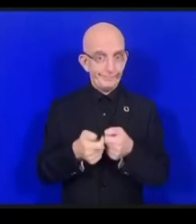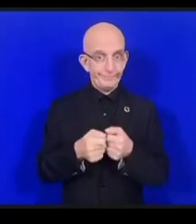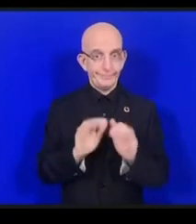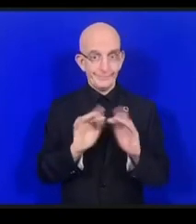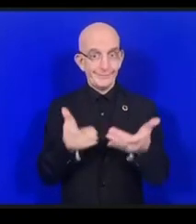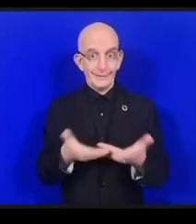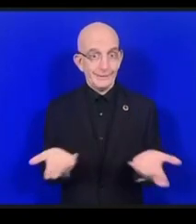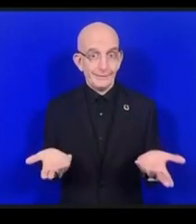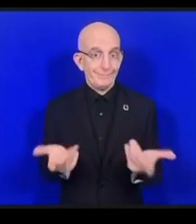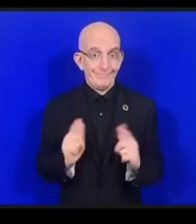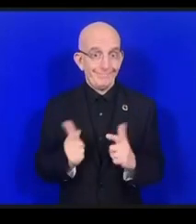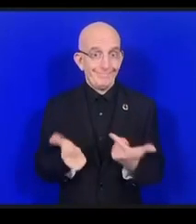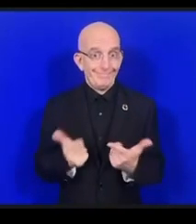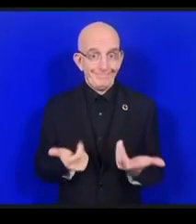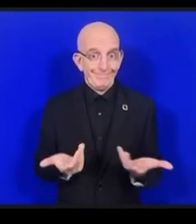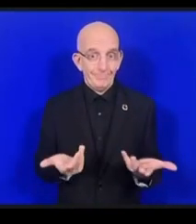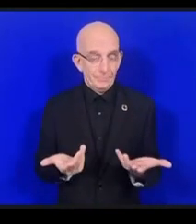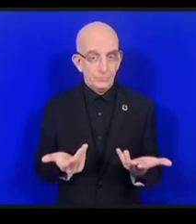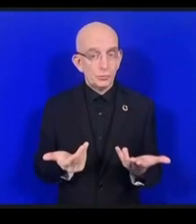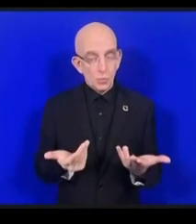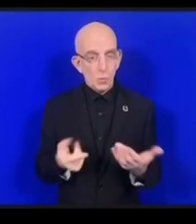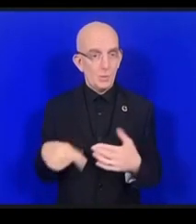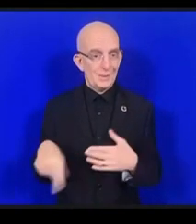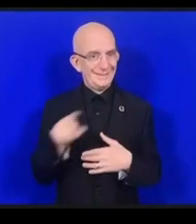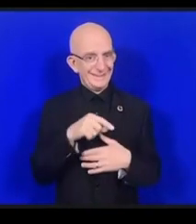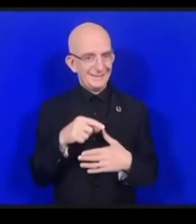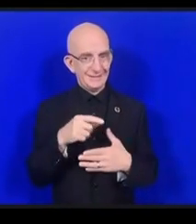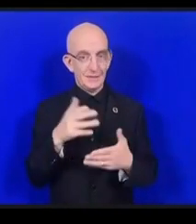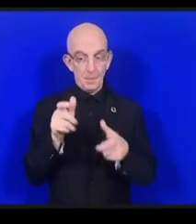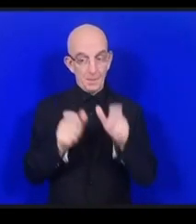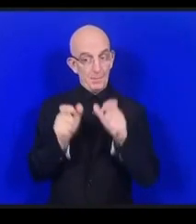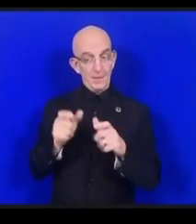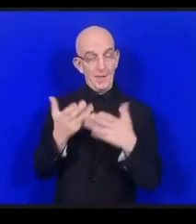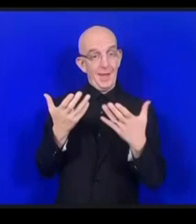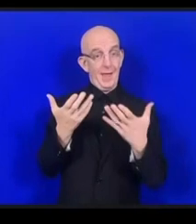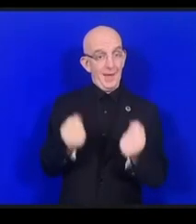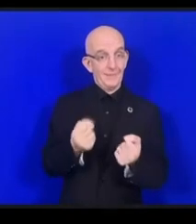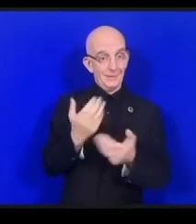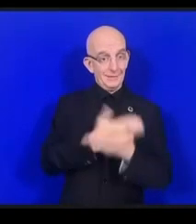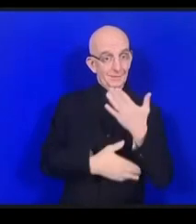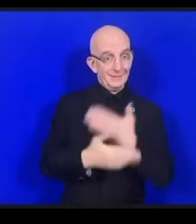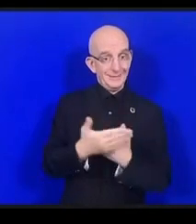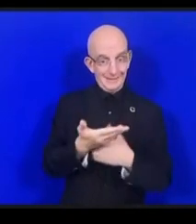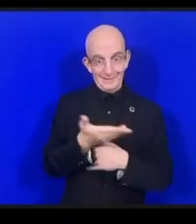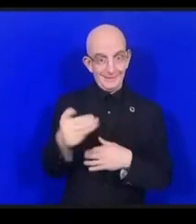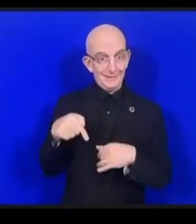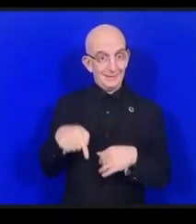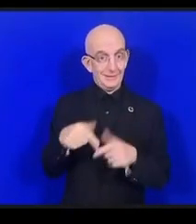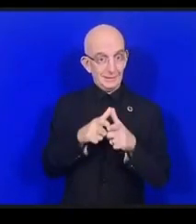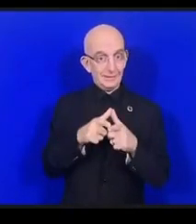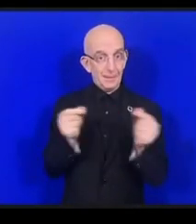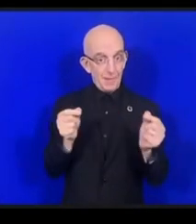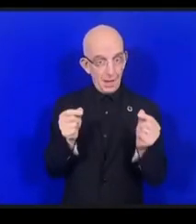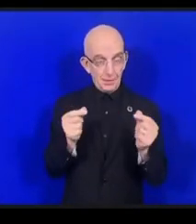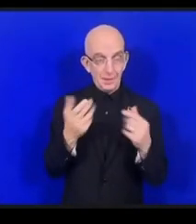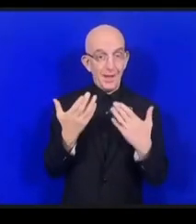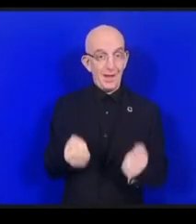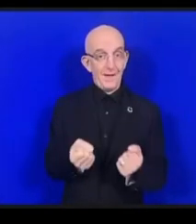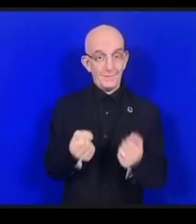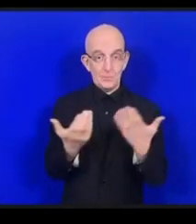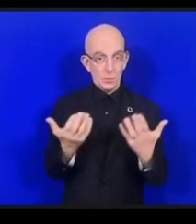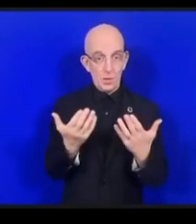beaucoup de personnes qui ont un handicap au Japon